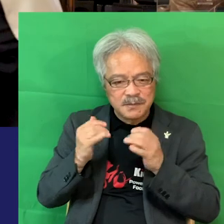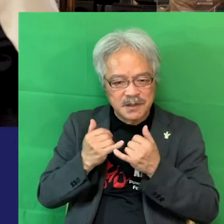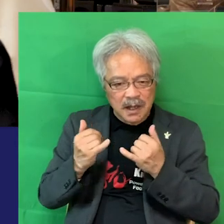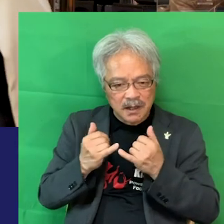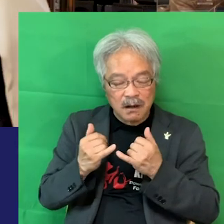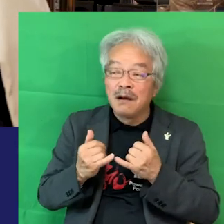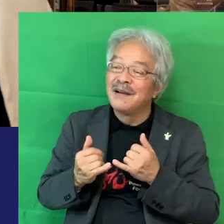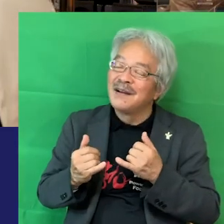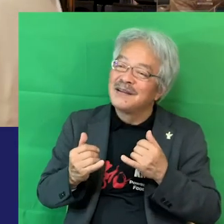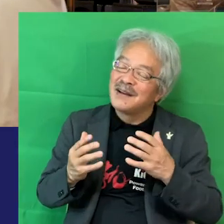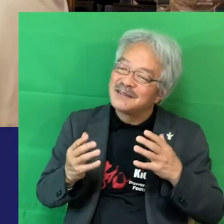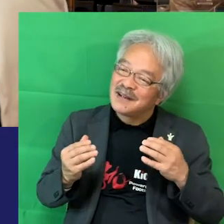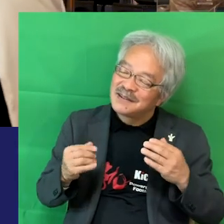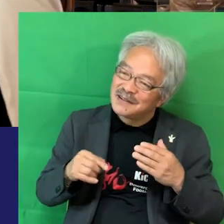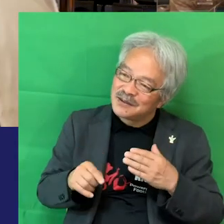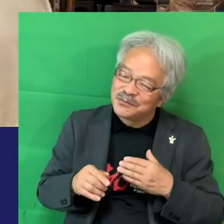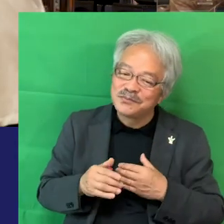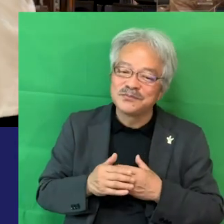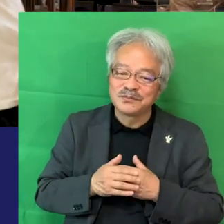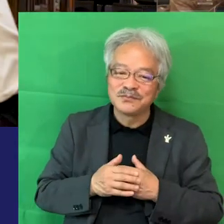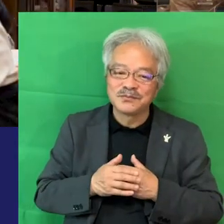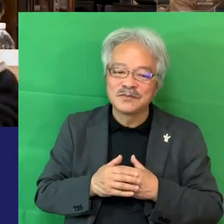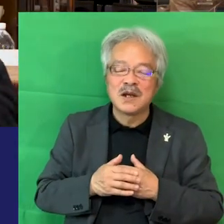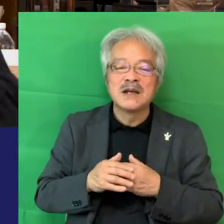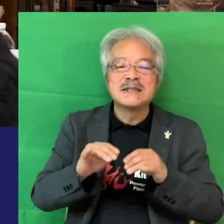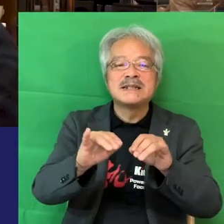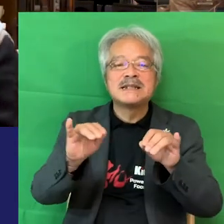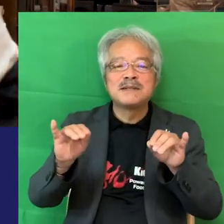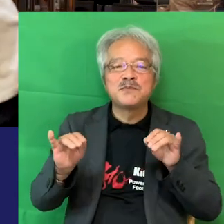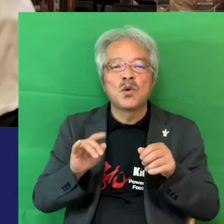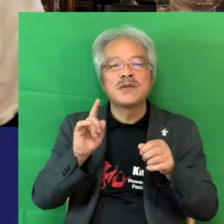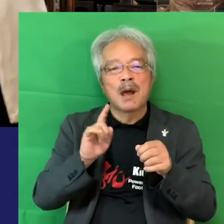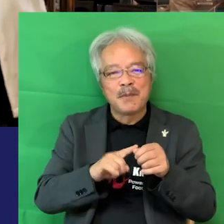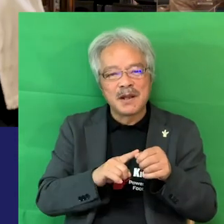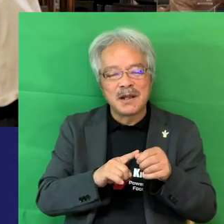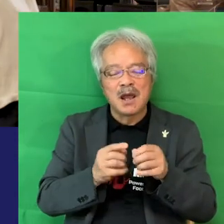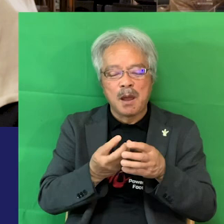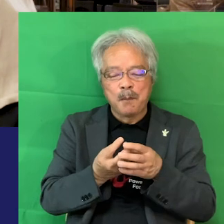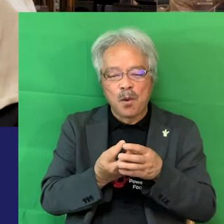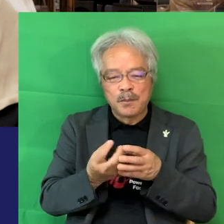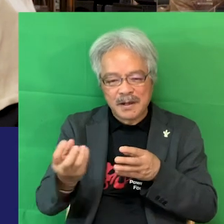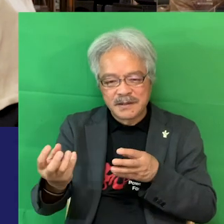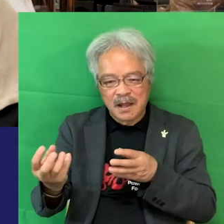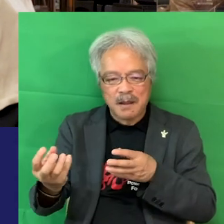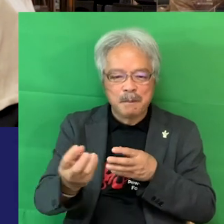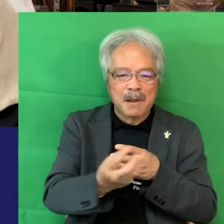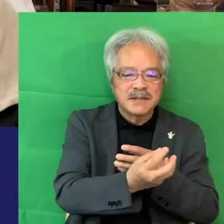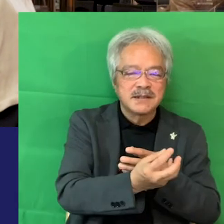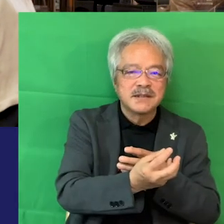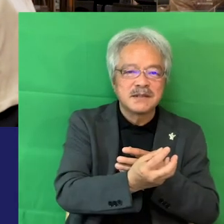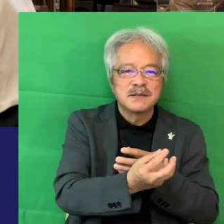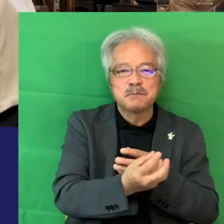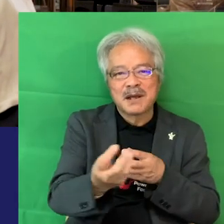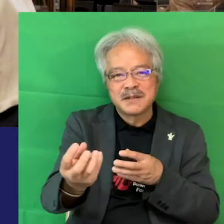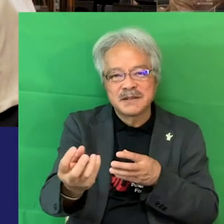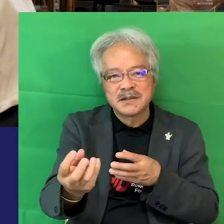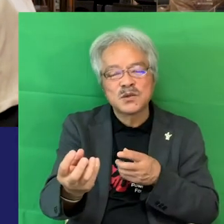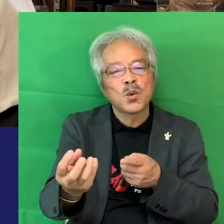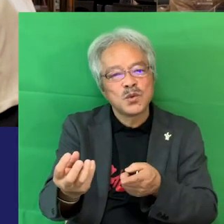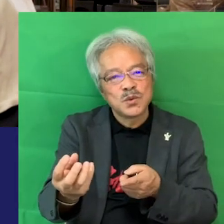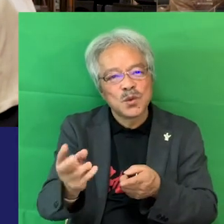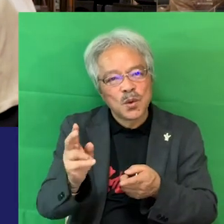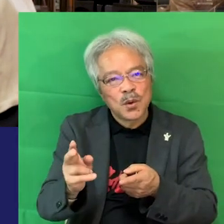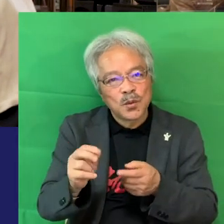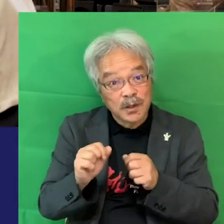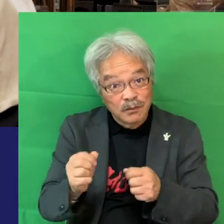って言うとかチームのためにチームのためにこっちへパスをしてこっちからこっちへパスをしてそういうような